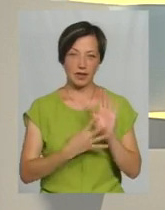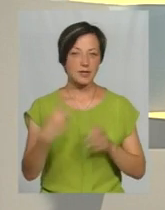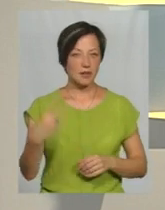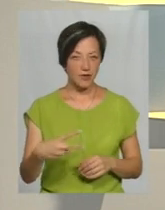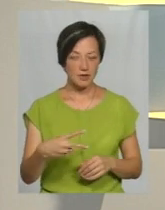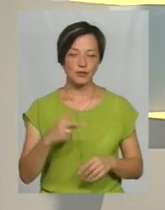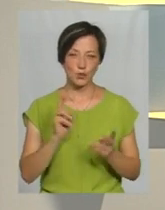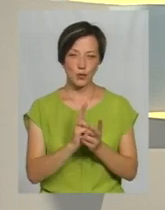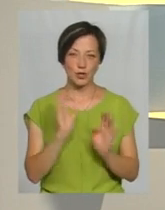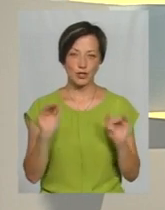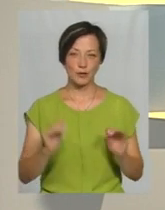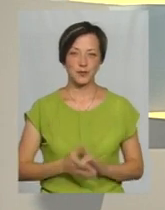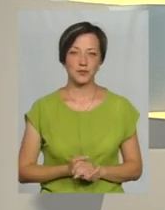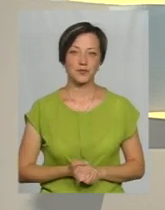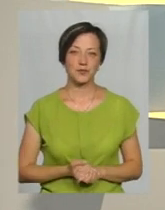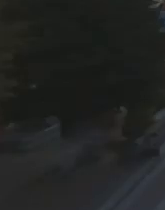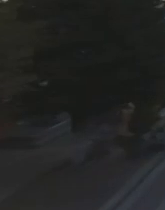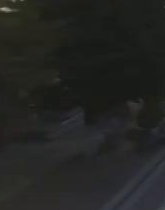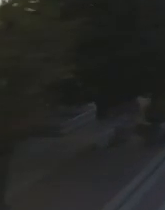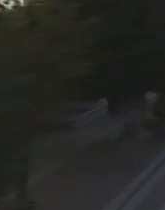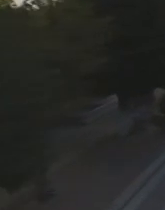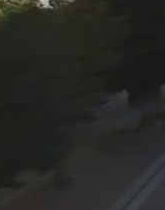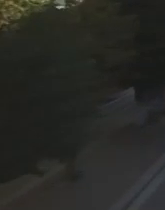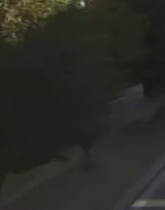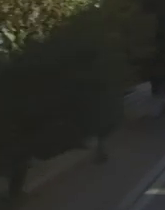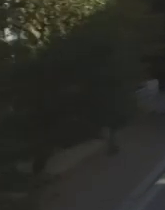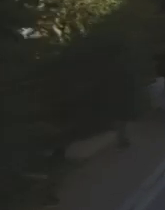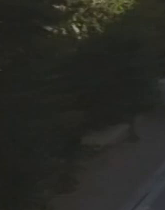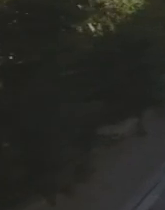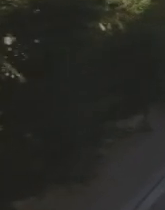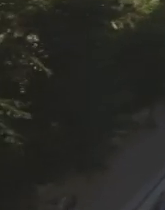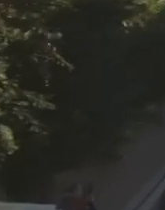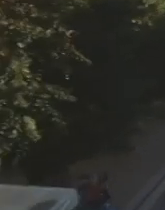.20. До зустрічі. Дякую.